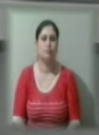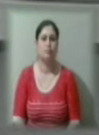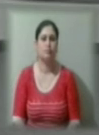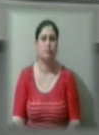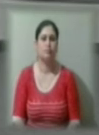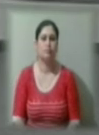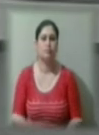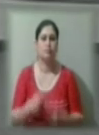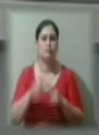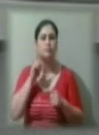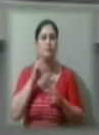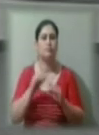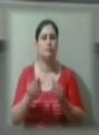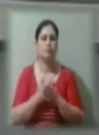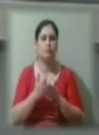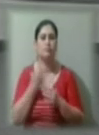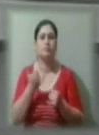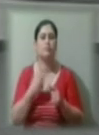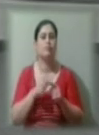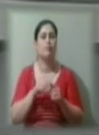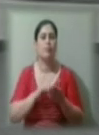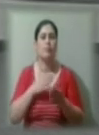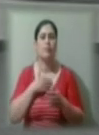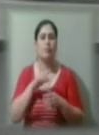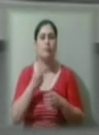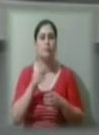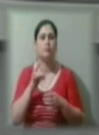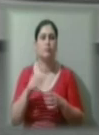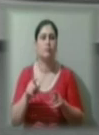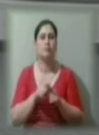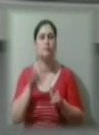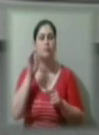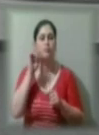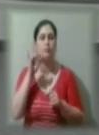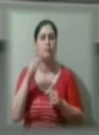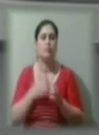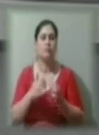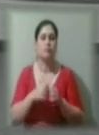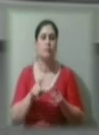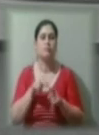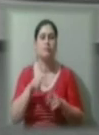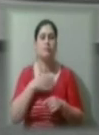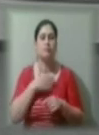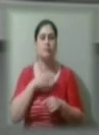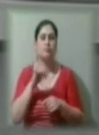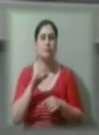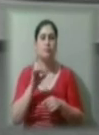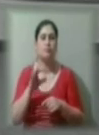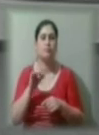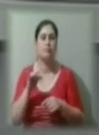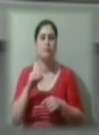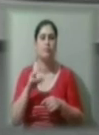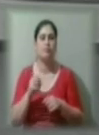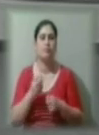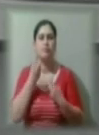Це вся інформація на цю годину. Підписуйтесь на наші сторінки у соціальних мережах, слухайте Українське радіо Херсон та заходьте на наш сайт КС Суспільне медіа. До